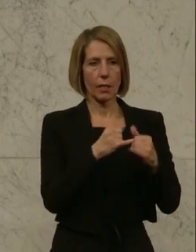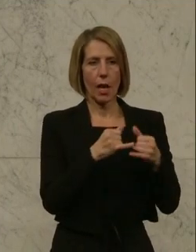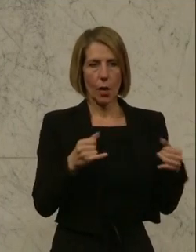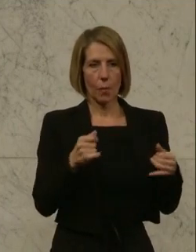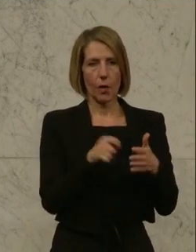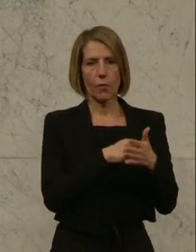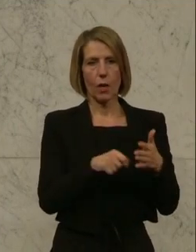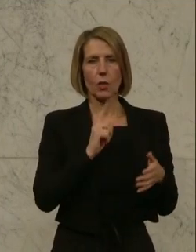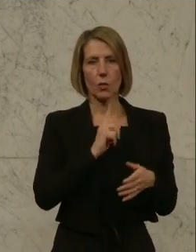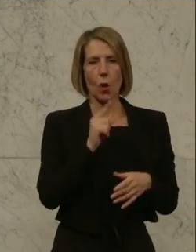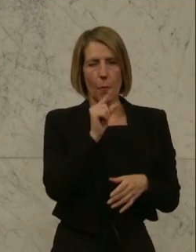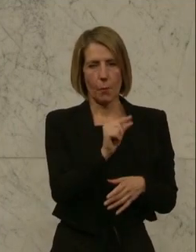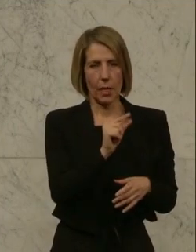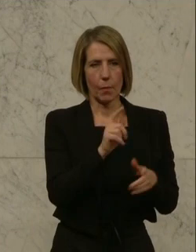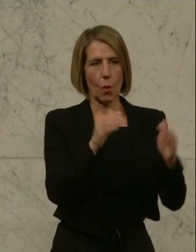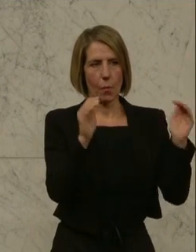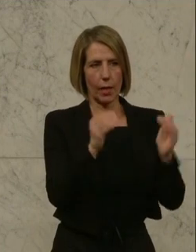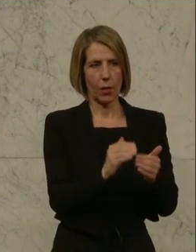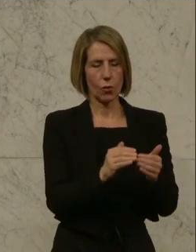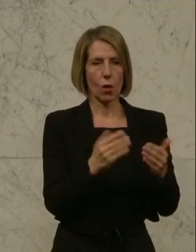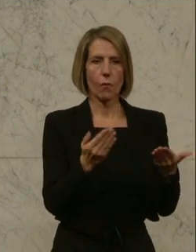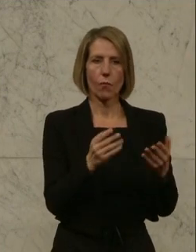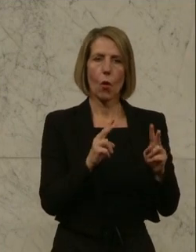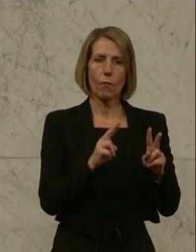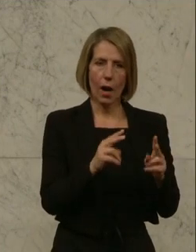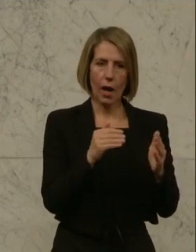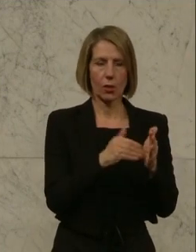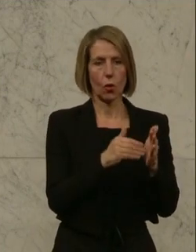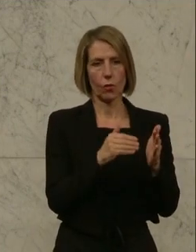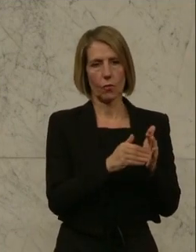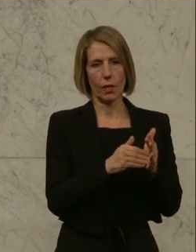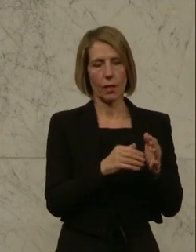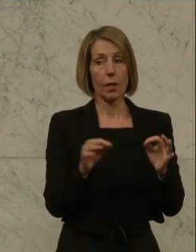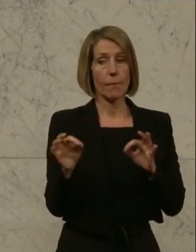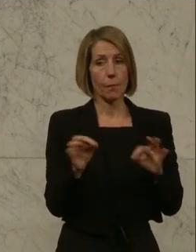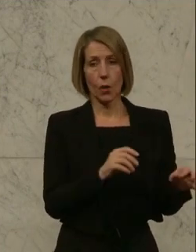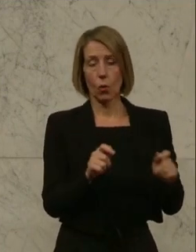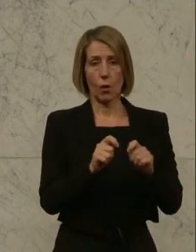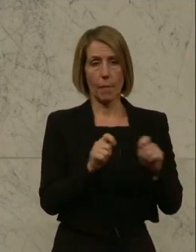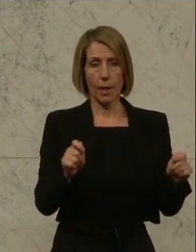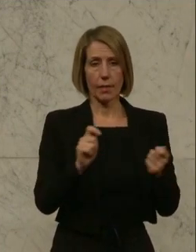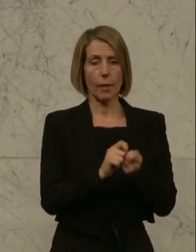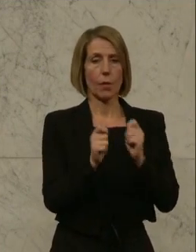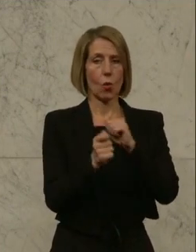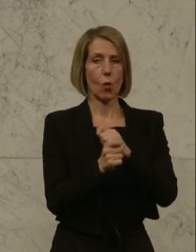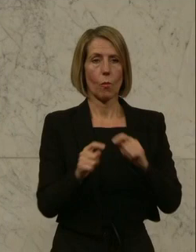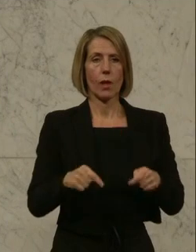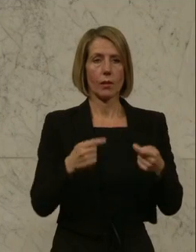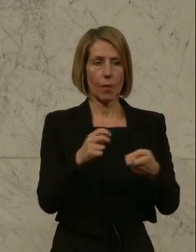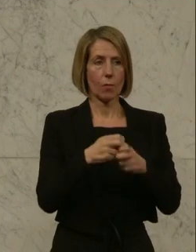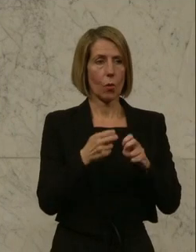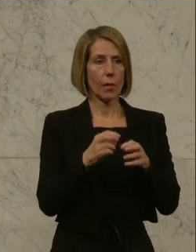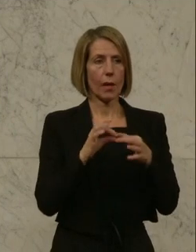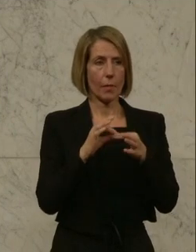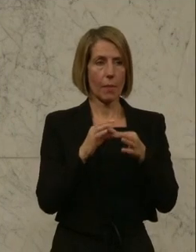auf ein Minimum reduziert werden, dort, wo sie absolut notwendig ist. Oder eben Maßnahmen gesetzt werden, dass die Probleme, die mit der Briefwahl